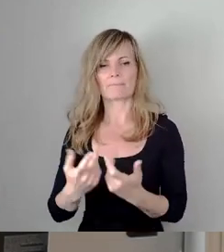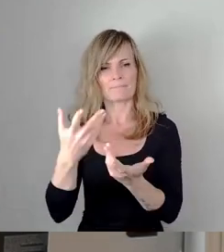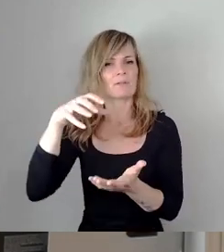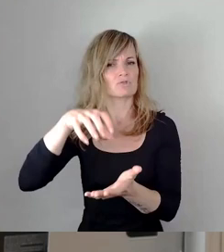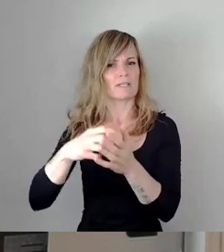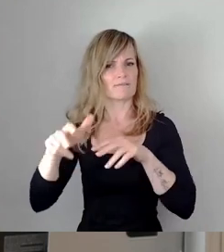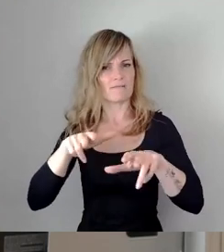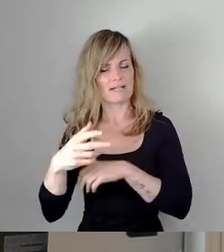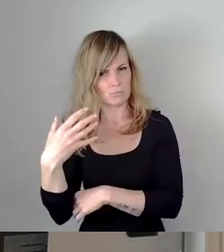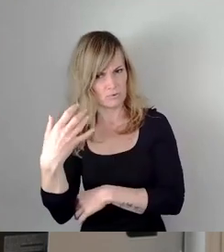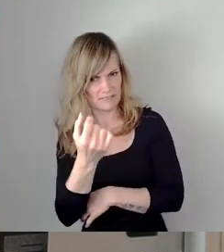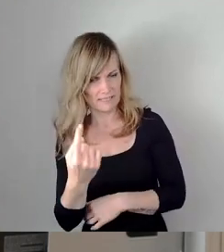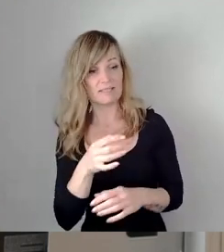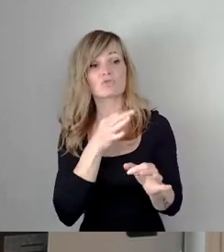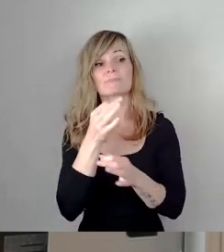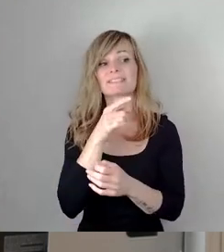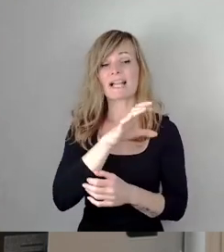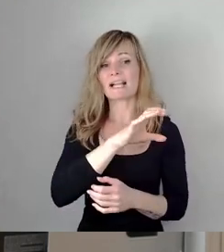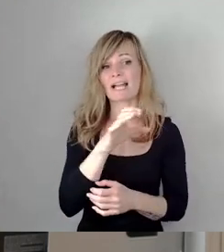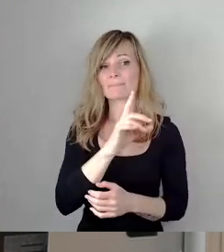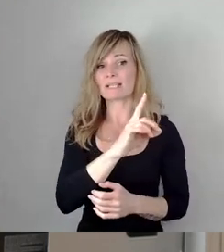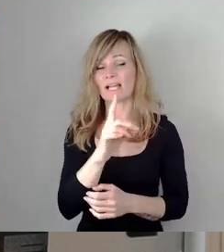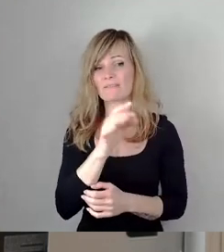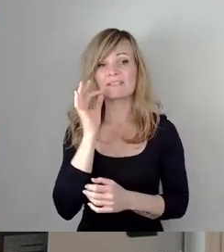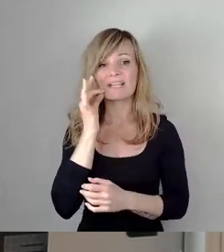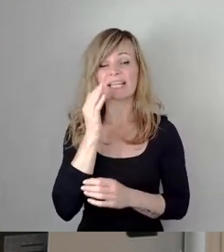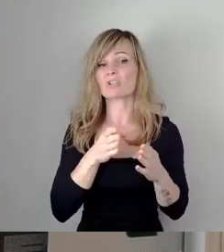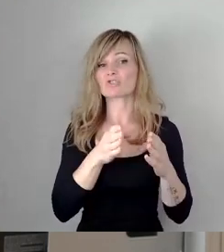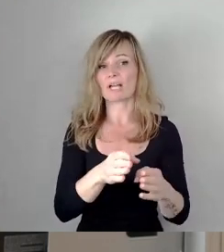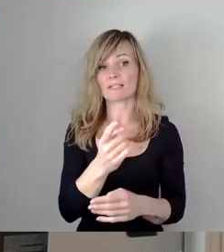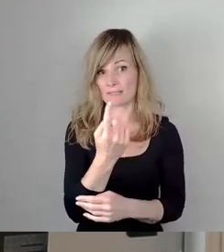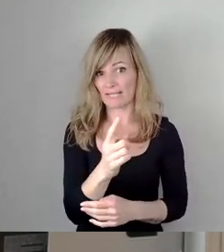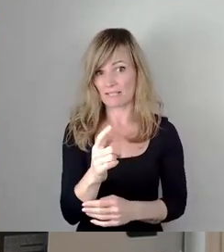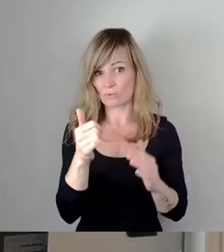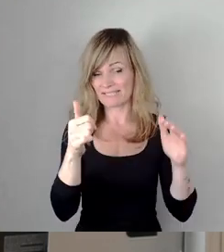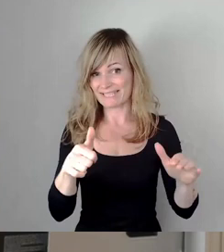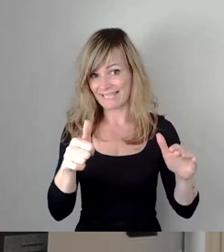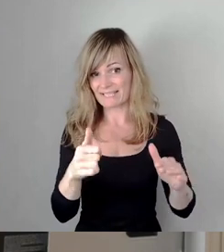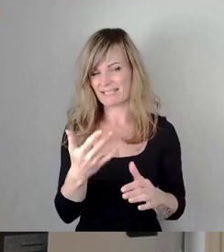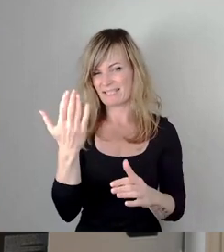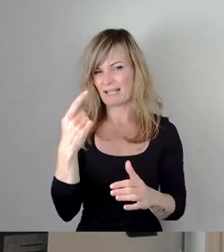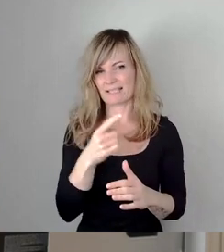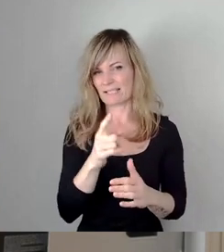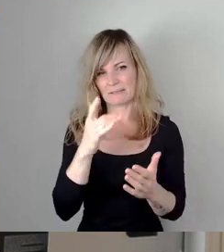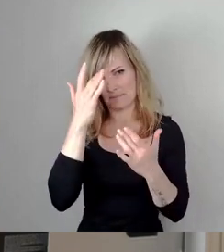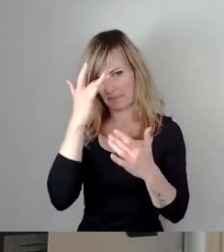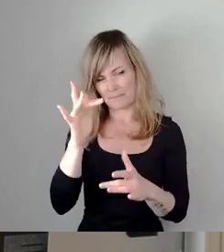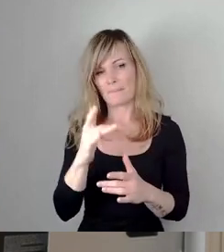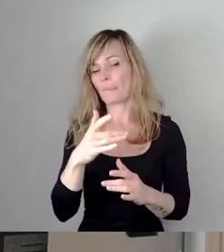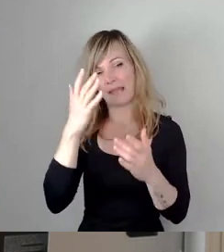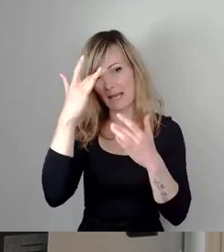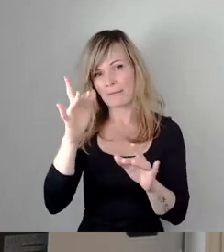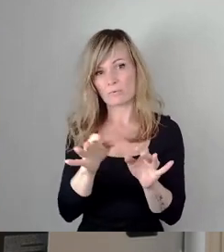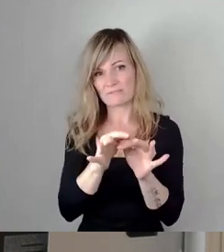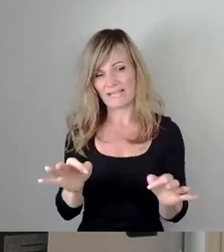insbesondere die Kaspar-David-Friedrich-Straße in der jetzt 2016 vorgelegten Fassung nicht mehr genehmigungsfähig wäre. Und das ist eben ein